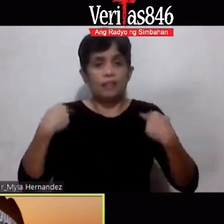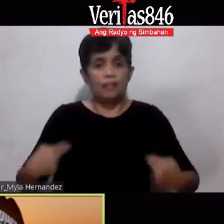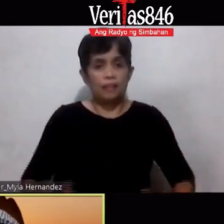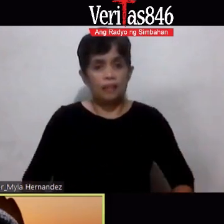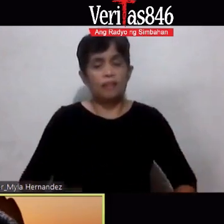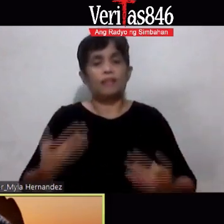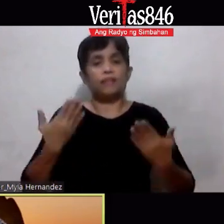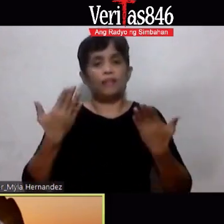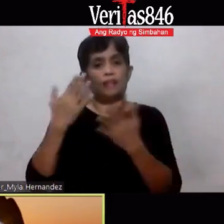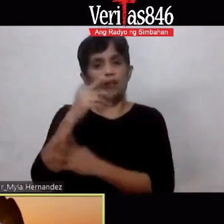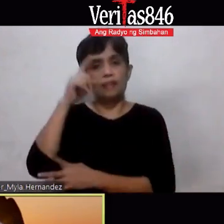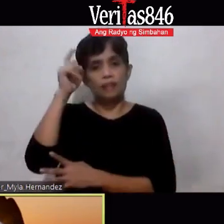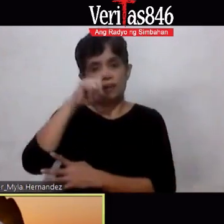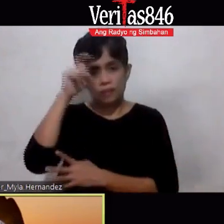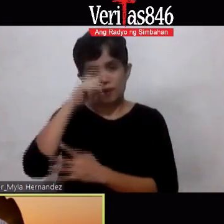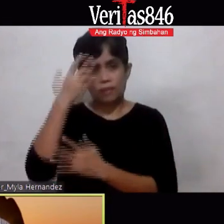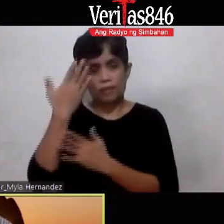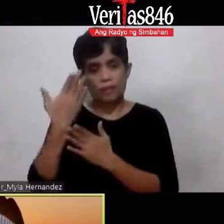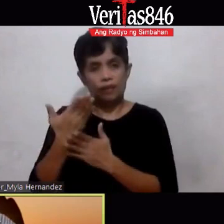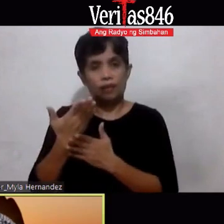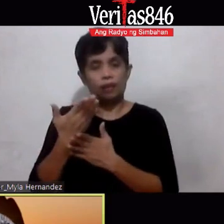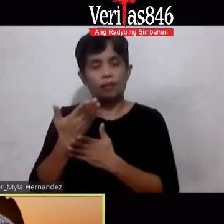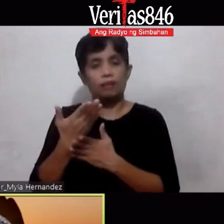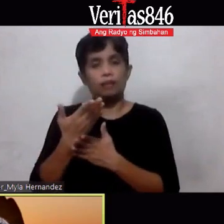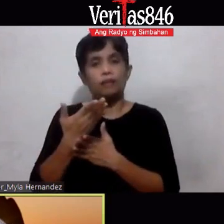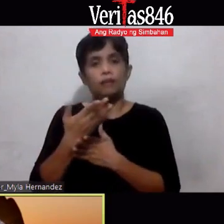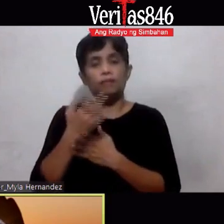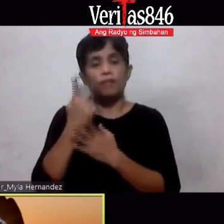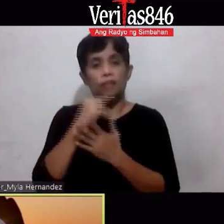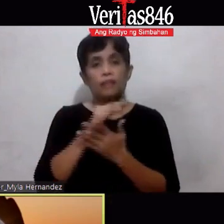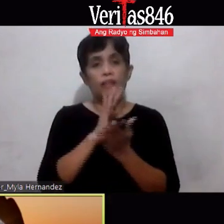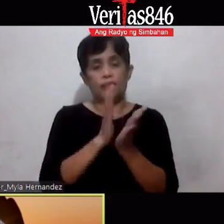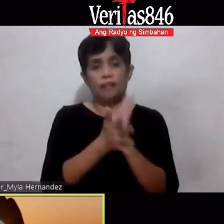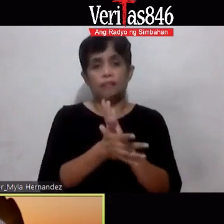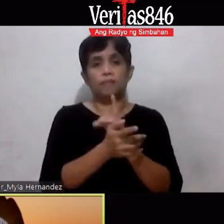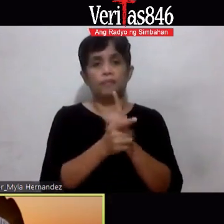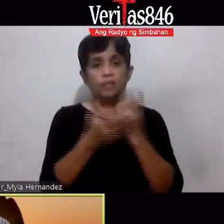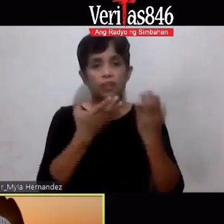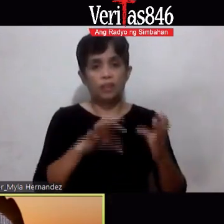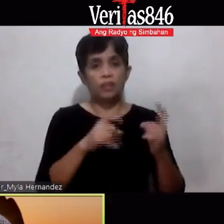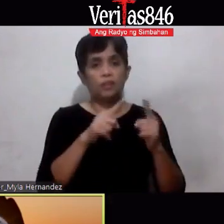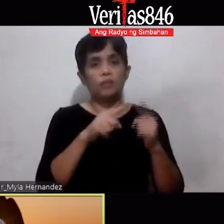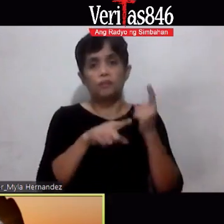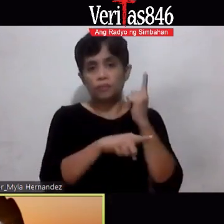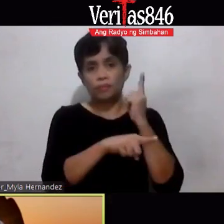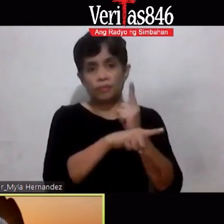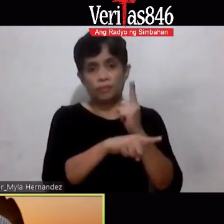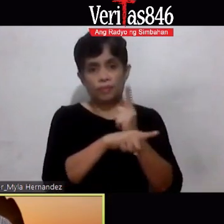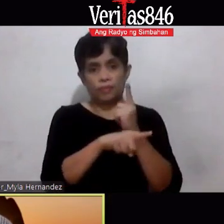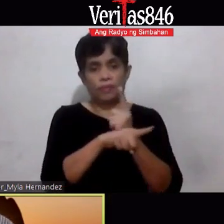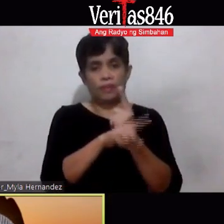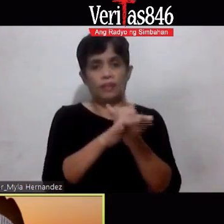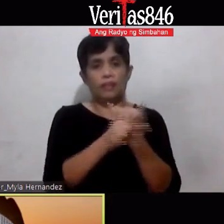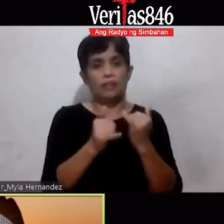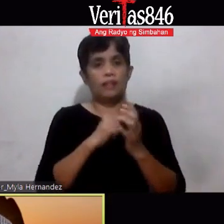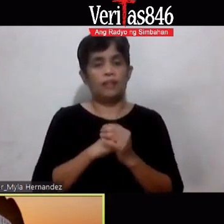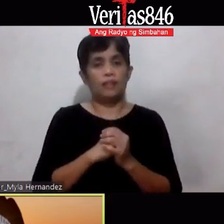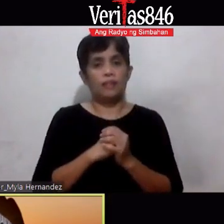ating mga Pagkukulang At mailagay sa lugar At hopefully Pag nailagyan na po natin Umasa po tayo Na